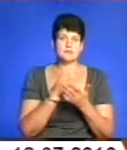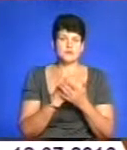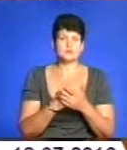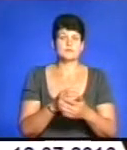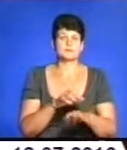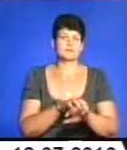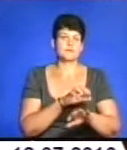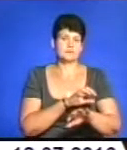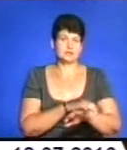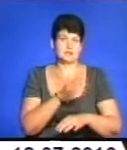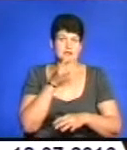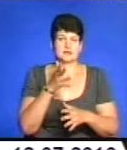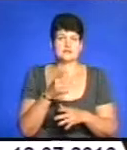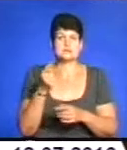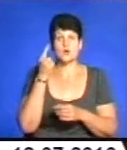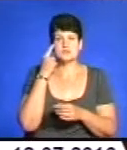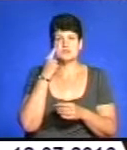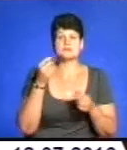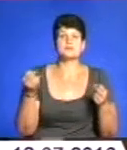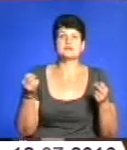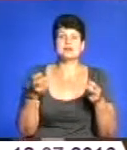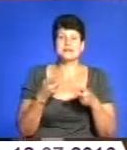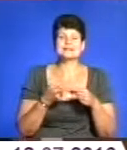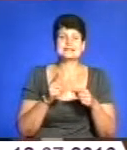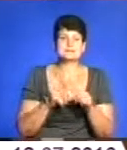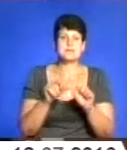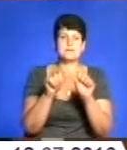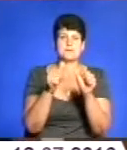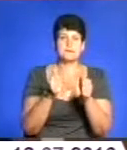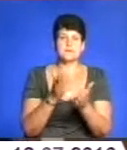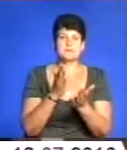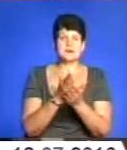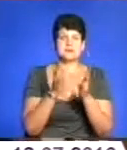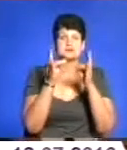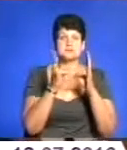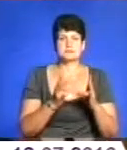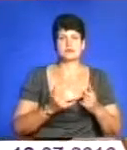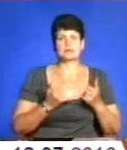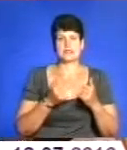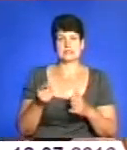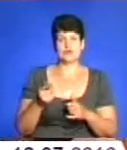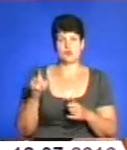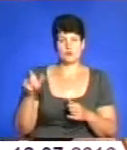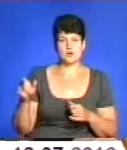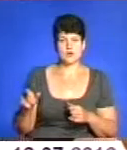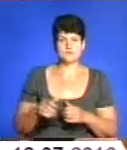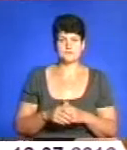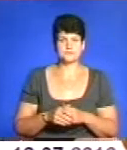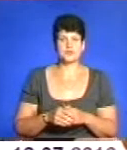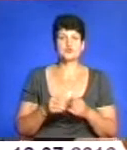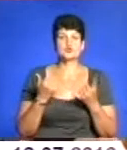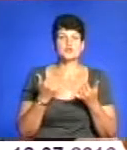мілітаризму. До того ж, за оцінками фахівців, цей монумент становить небезпеку для тернополян. Його нишній стан